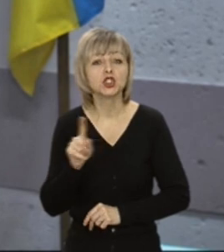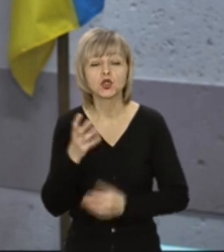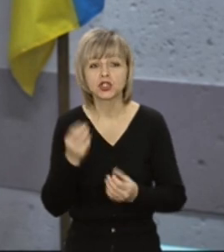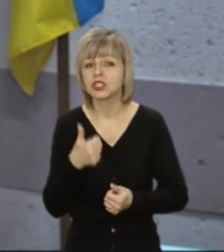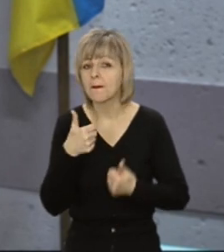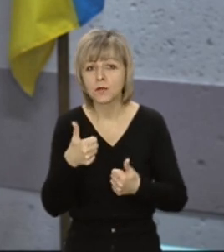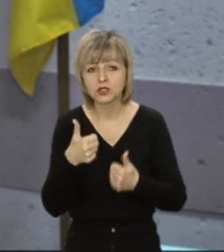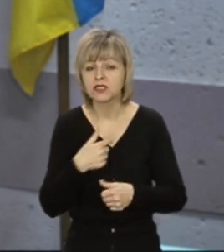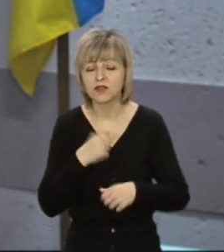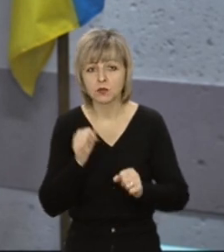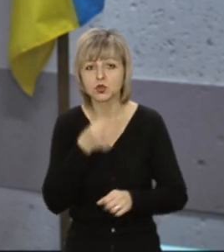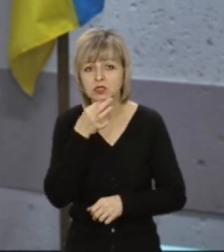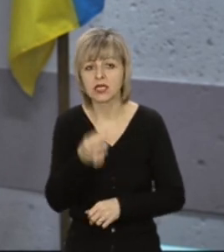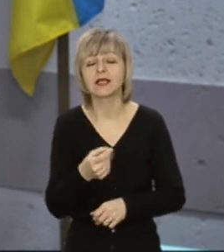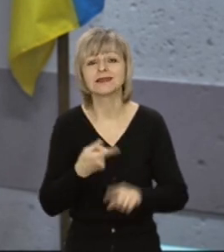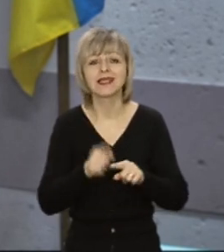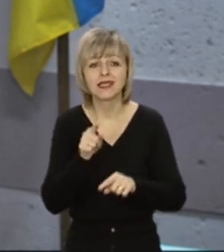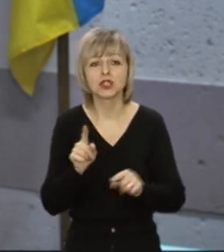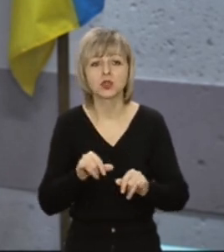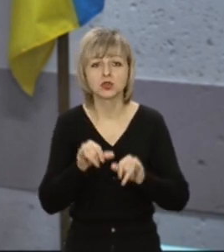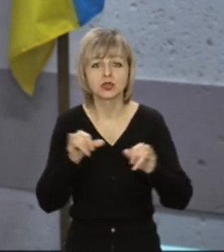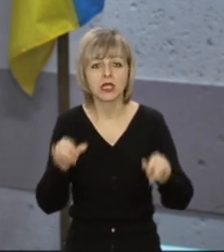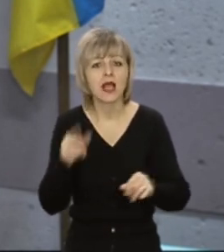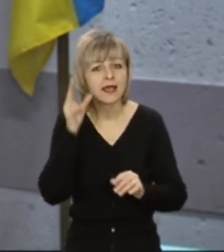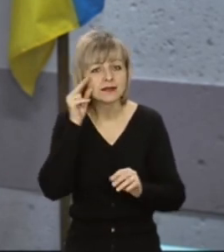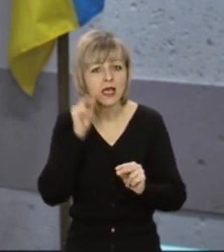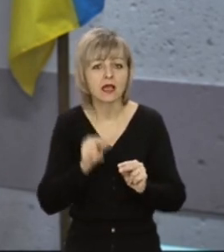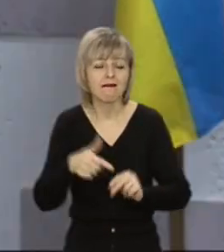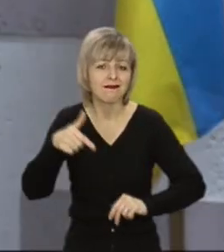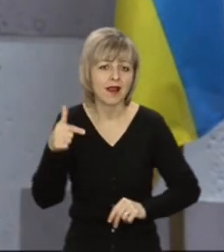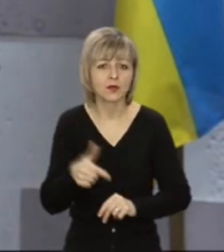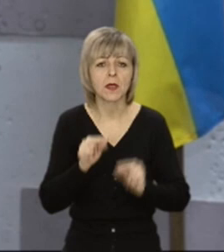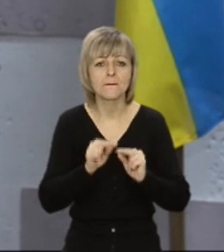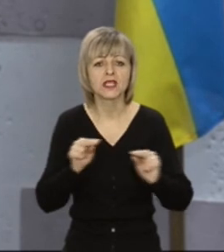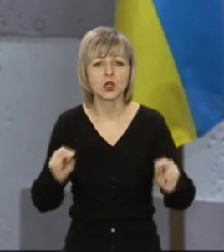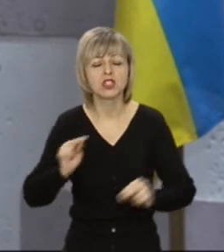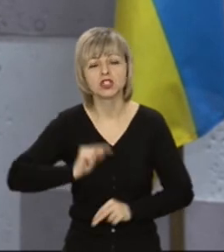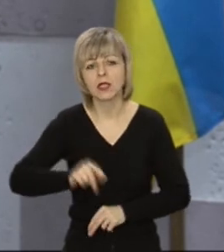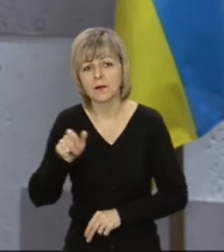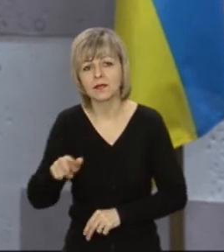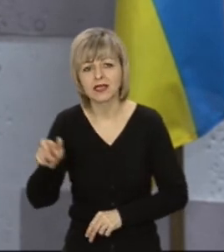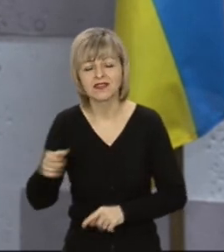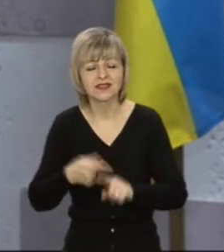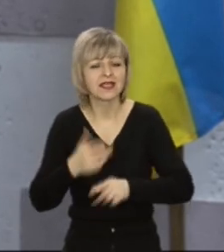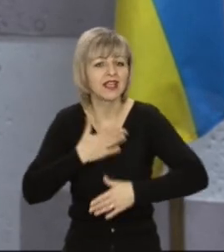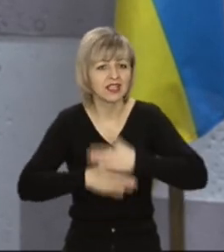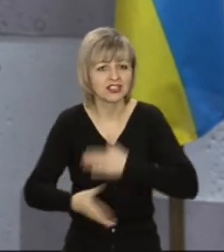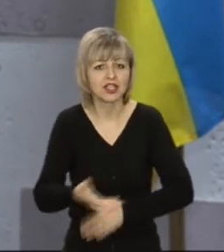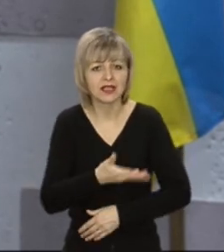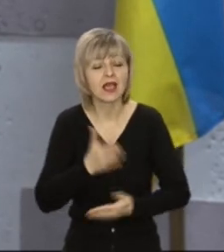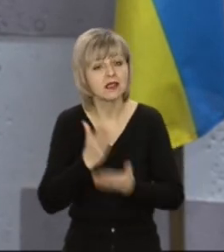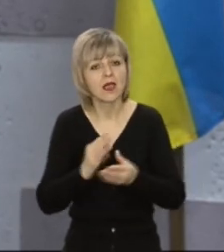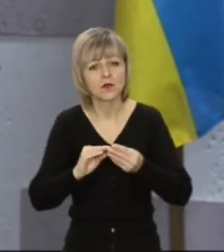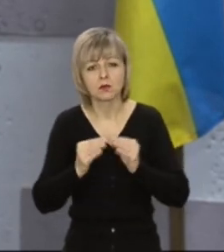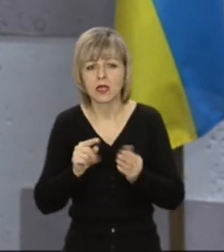позитивно, я би відмітила, це те, що зростає цифрова грамотність педагогічних працівників. І це дуже тішить нас. Однак є